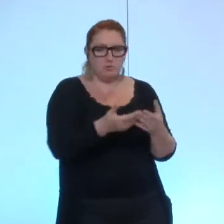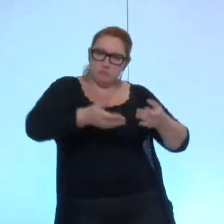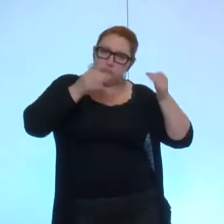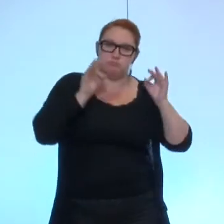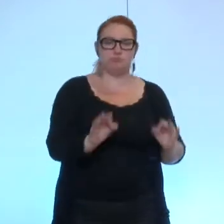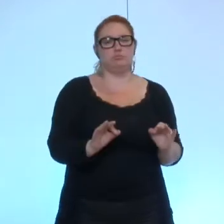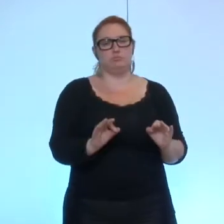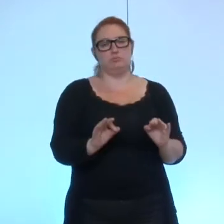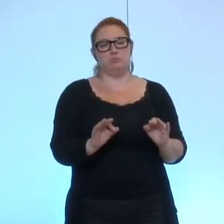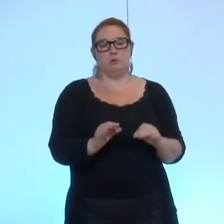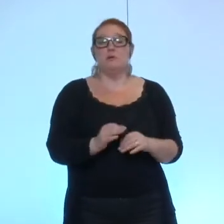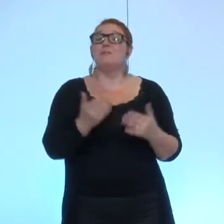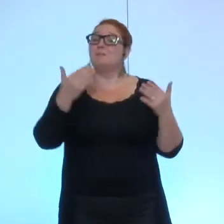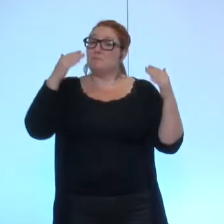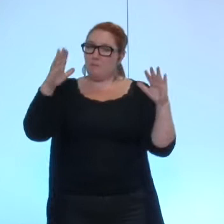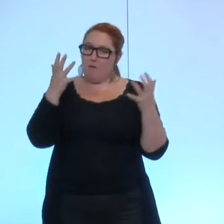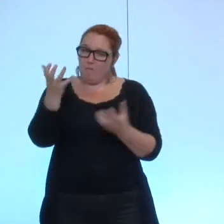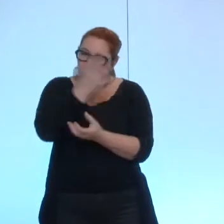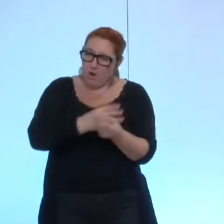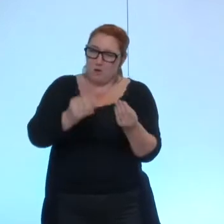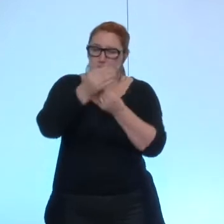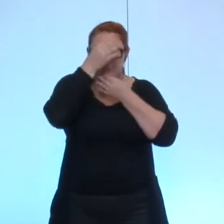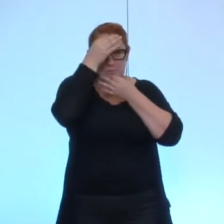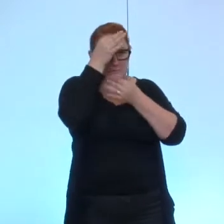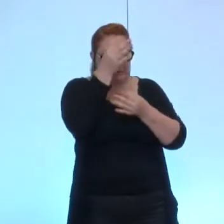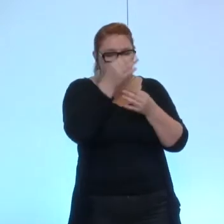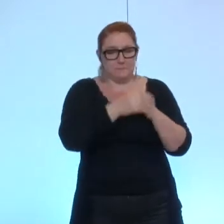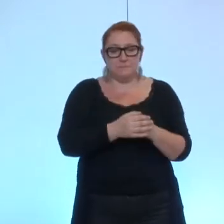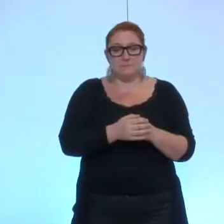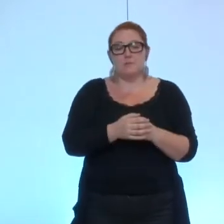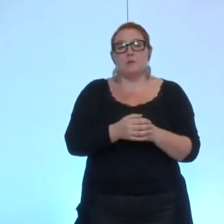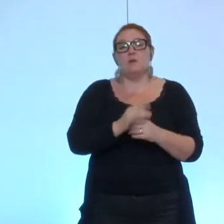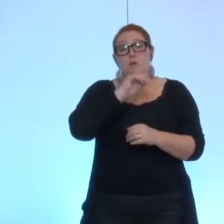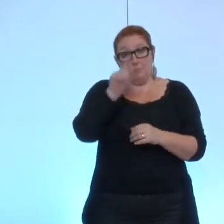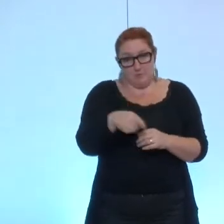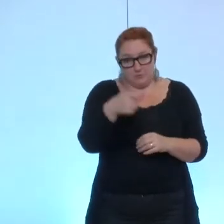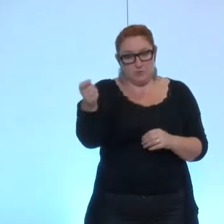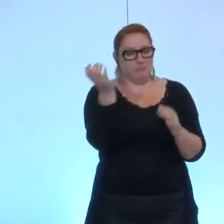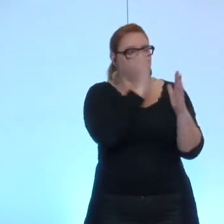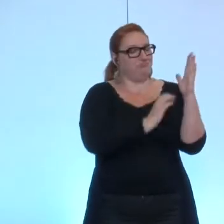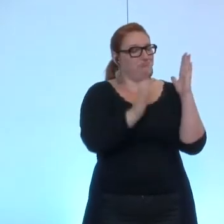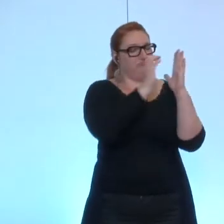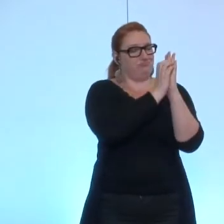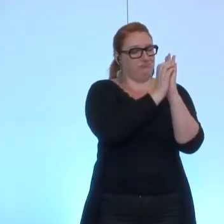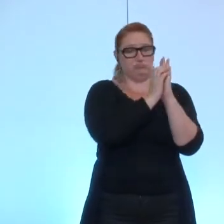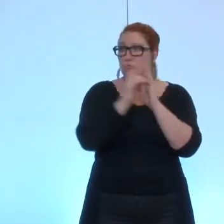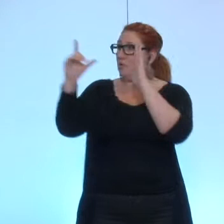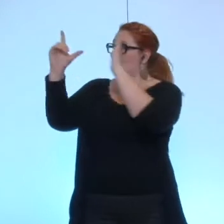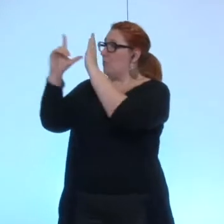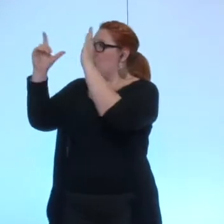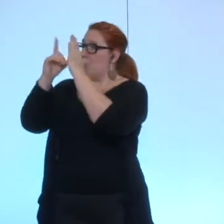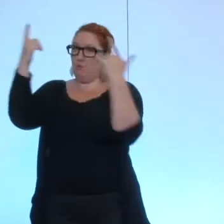Nous tenons cependant à préciser qu'en plus de s'inscrire pleinement dans le cadre prévu par le